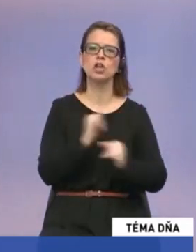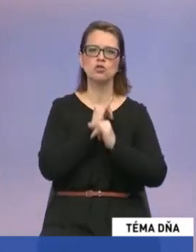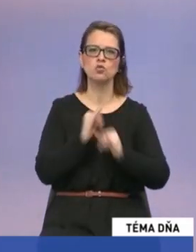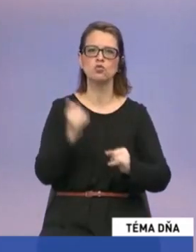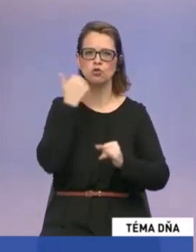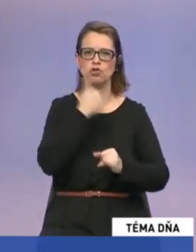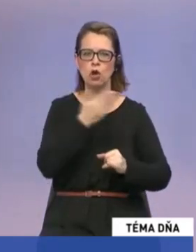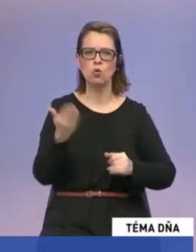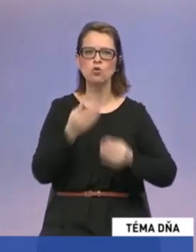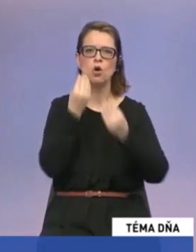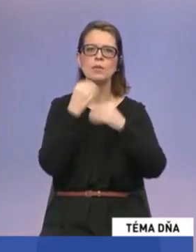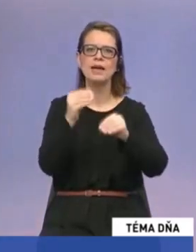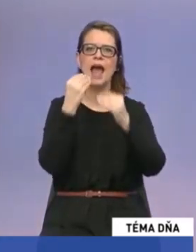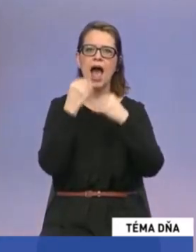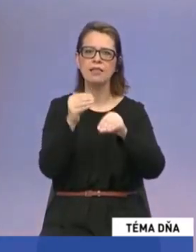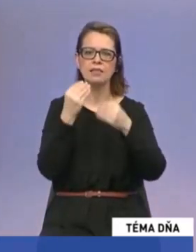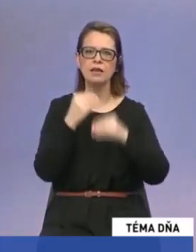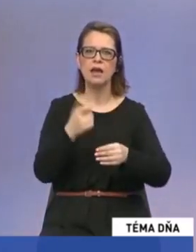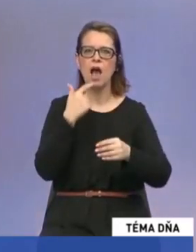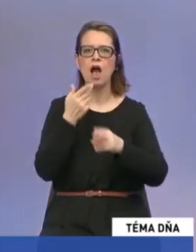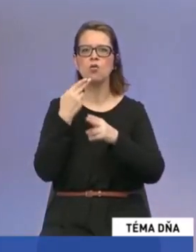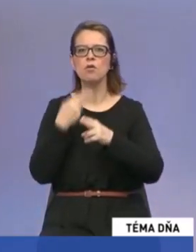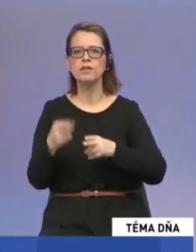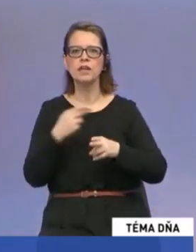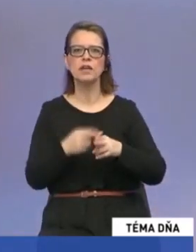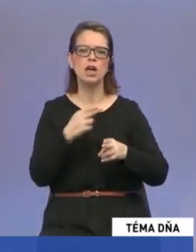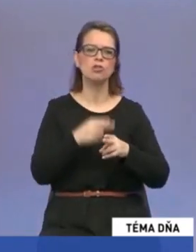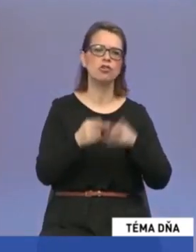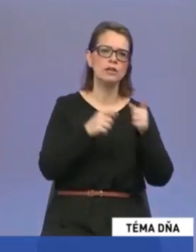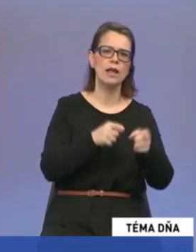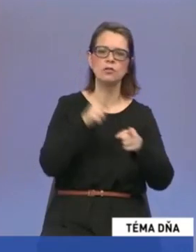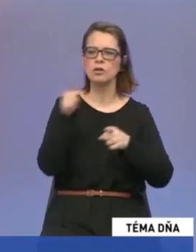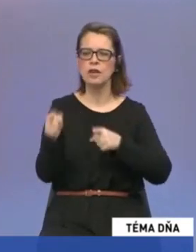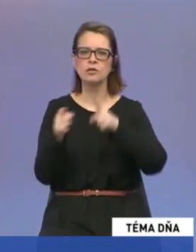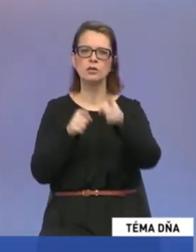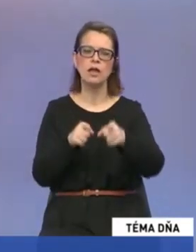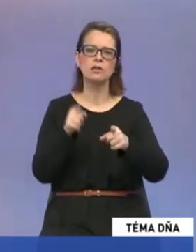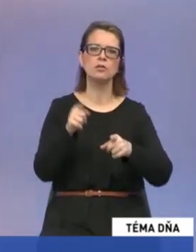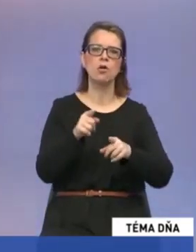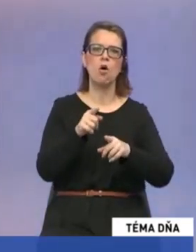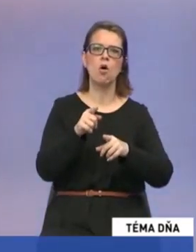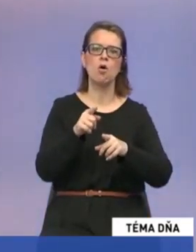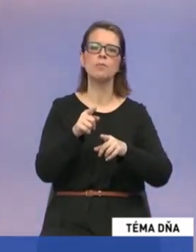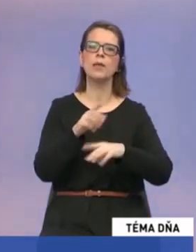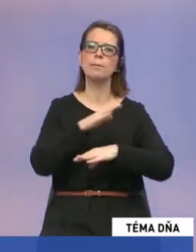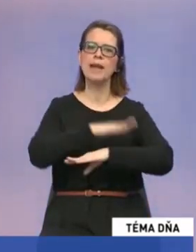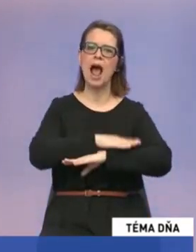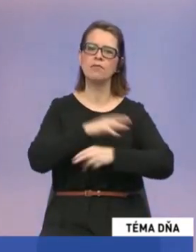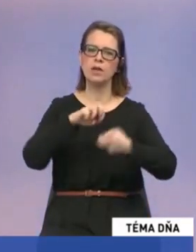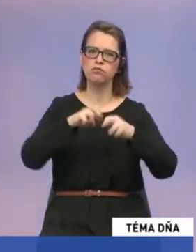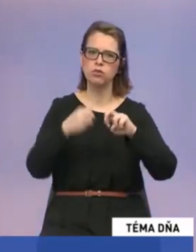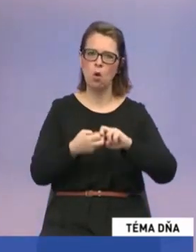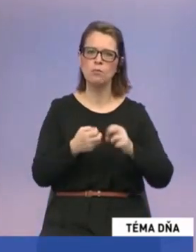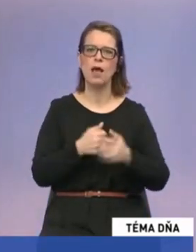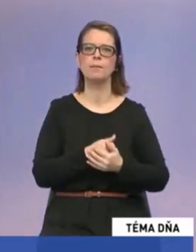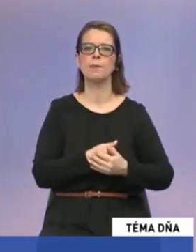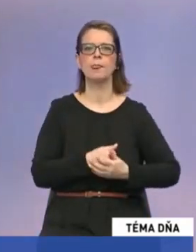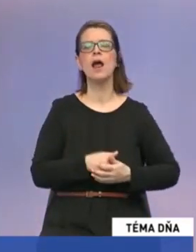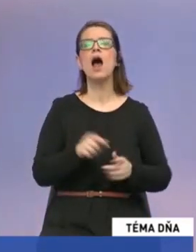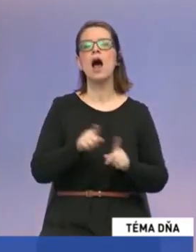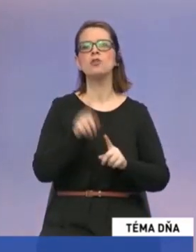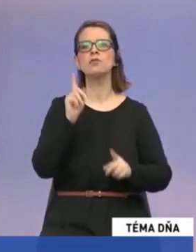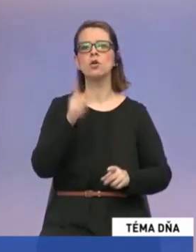ľuďom radí, ako sa vysporiadať s tým, ktorým právnym problémom. Taktiež treba určite